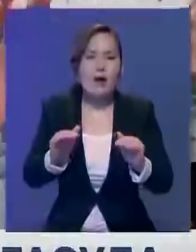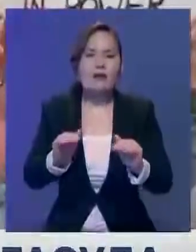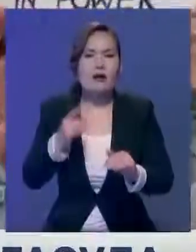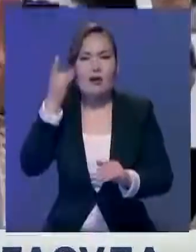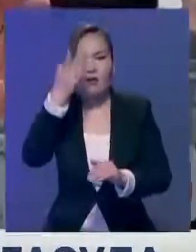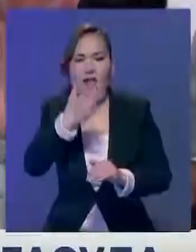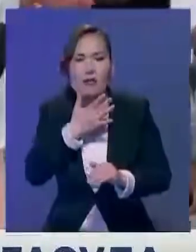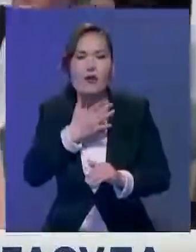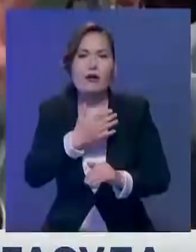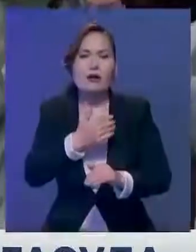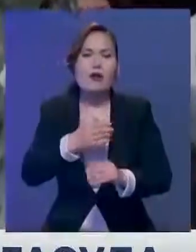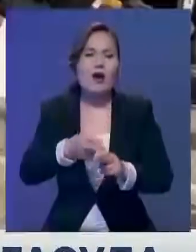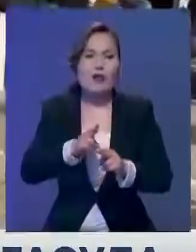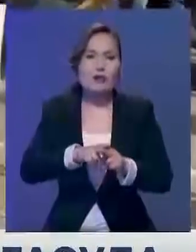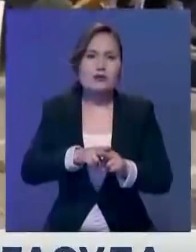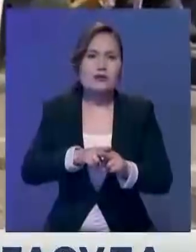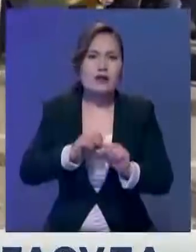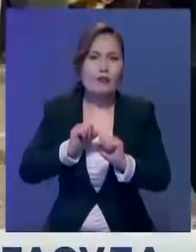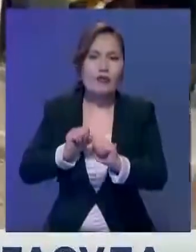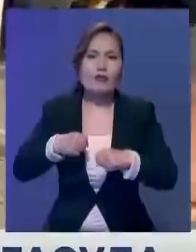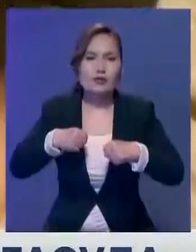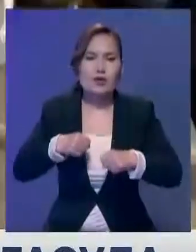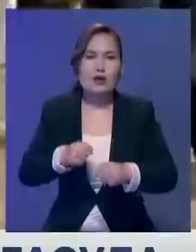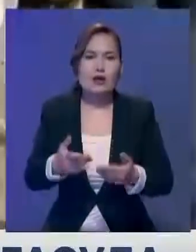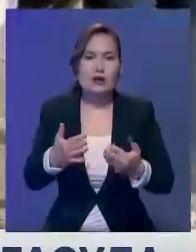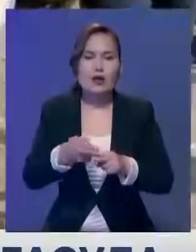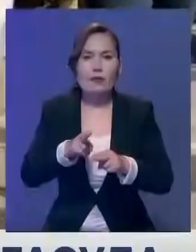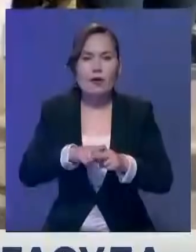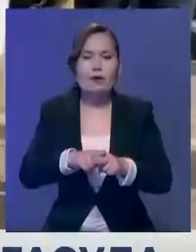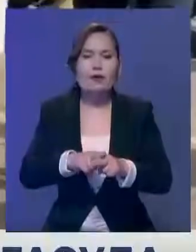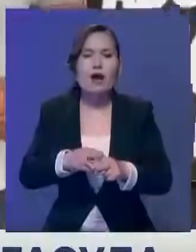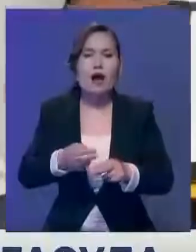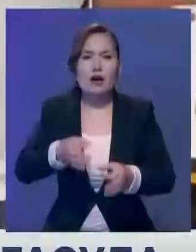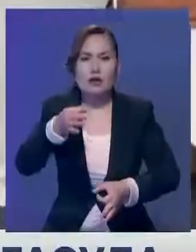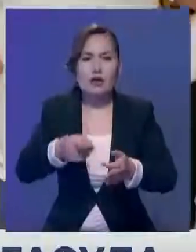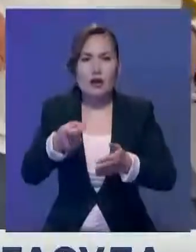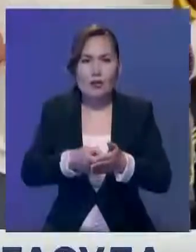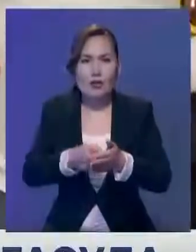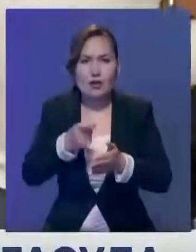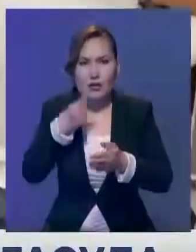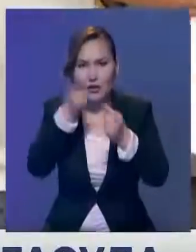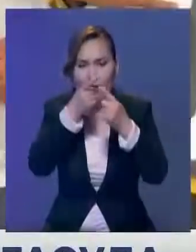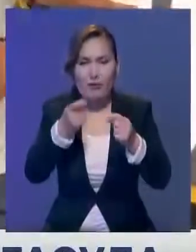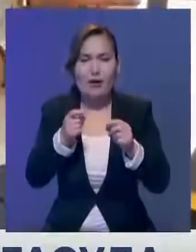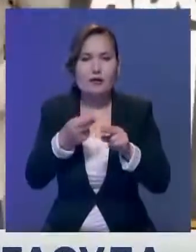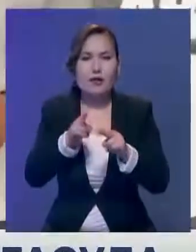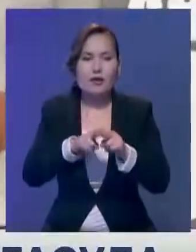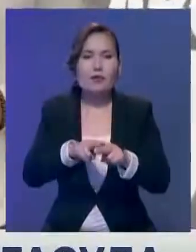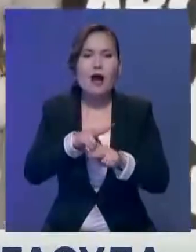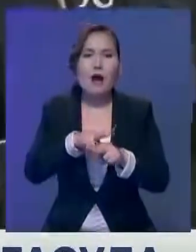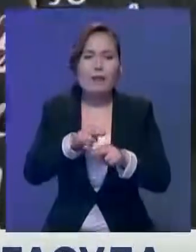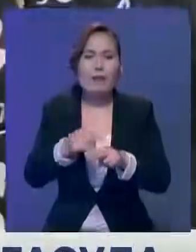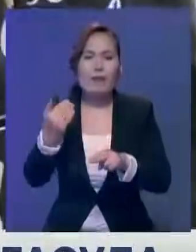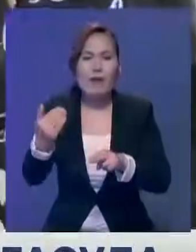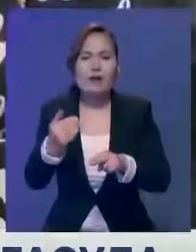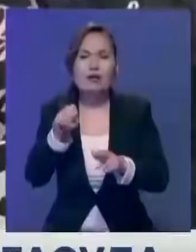қорқатынын айтып, айтыны жазалауды талап етуде. Ал штат белегі терге жүргізіліп жатқанын алға тартат, бірақ полиция құрбан болған